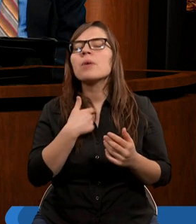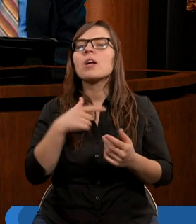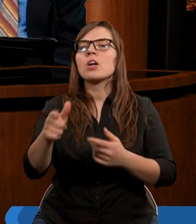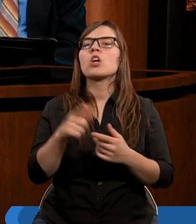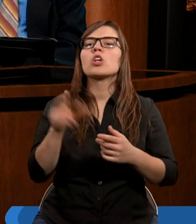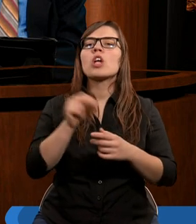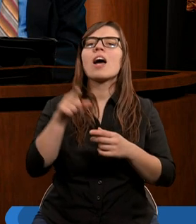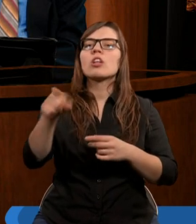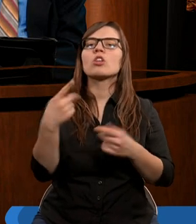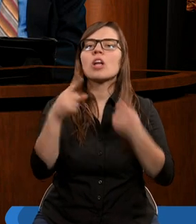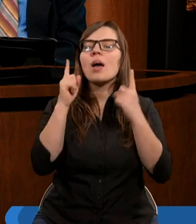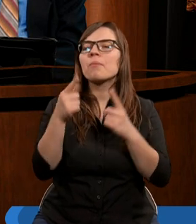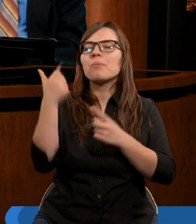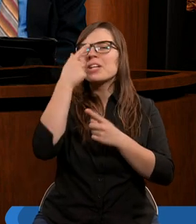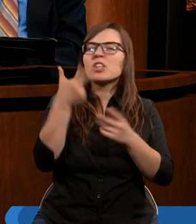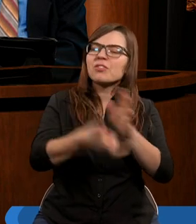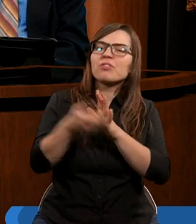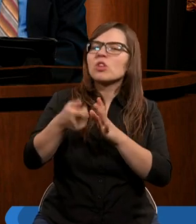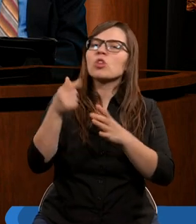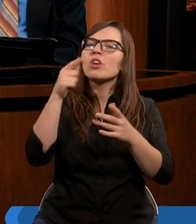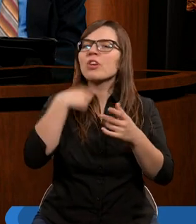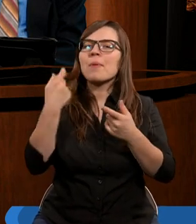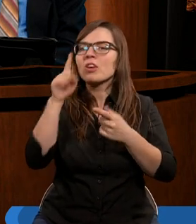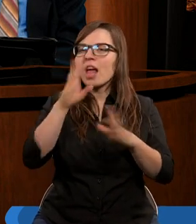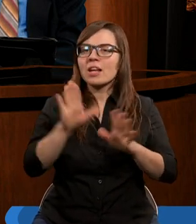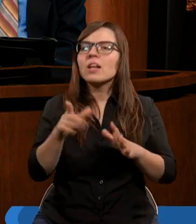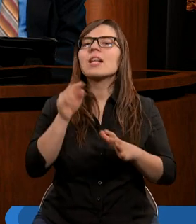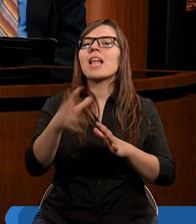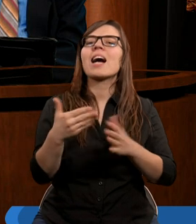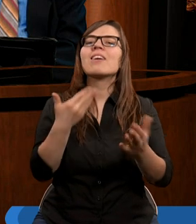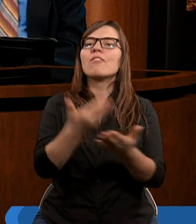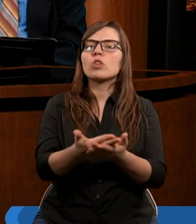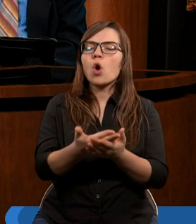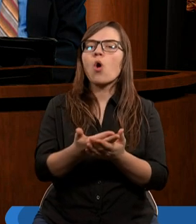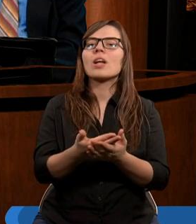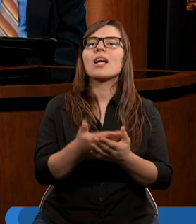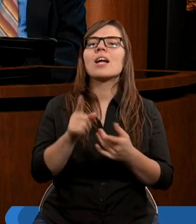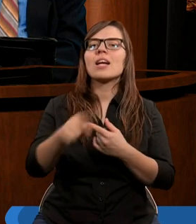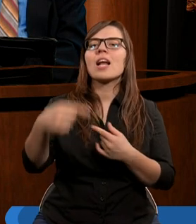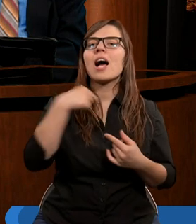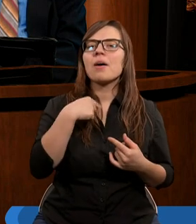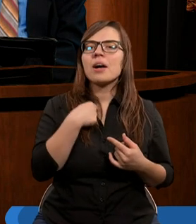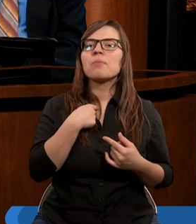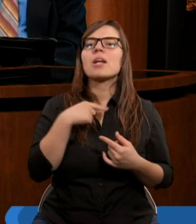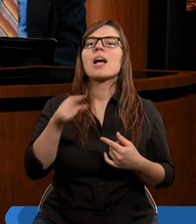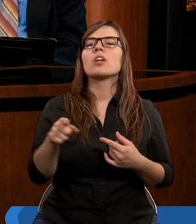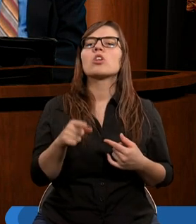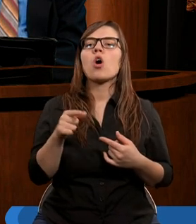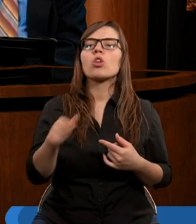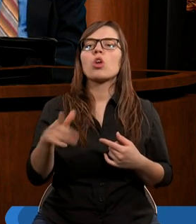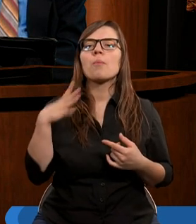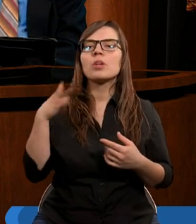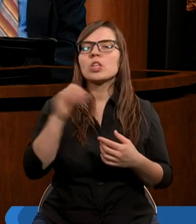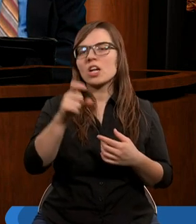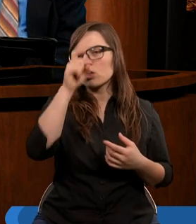różnie można tu, myślę, wyciągać wnioski. Taki wniosek dla mnie pierwszy to był, że